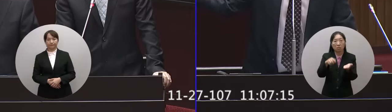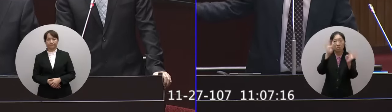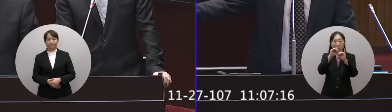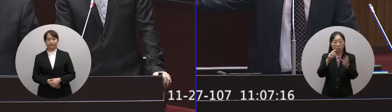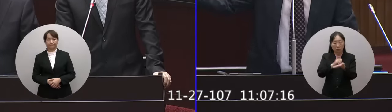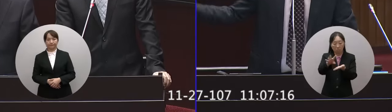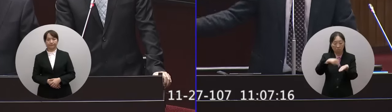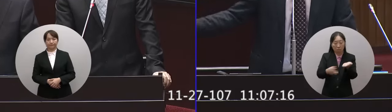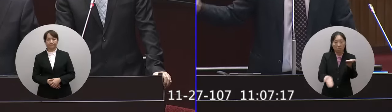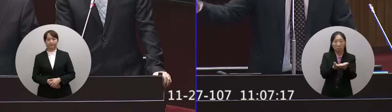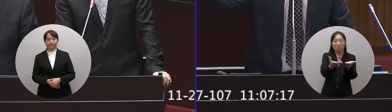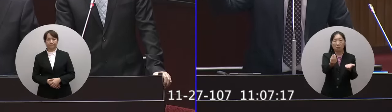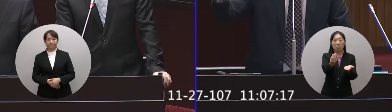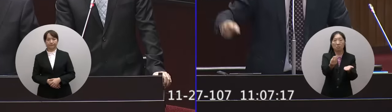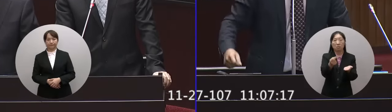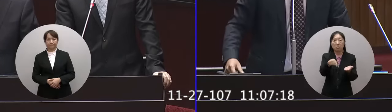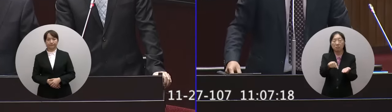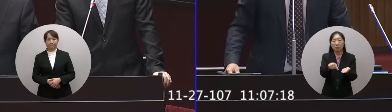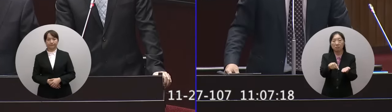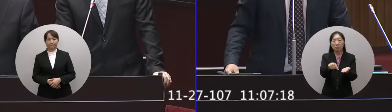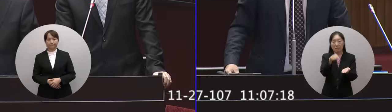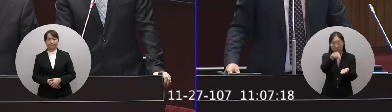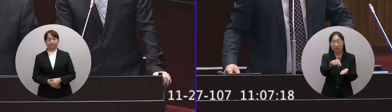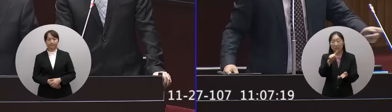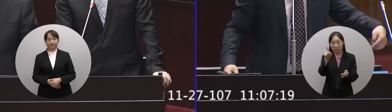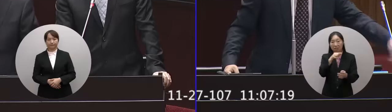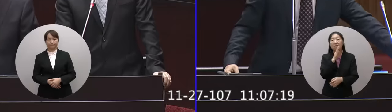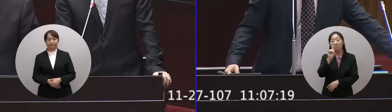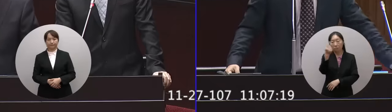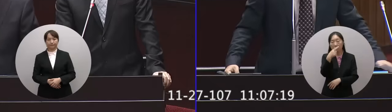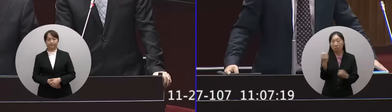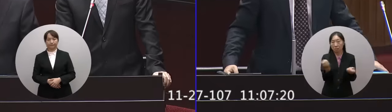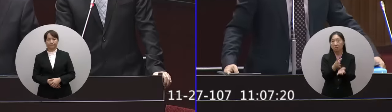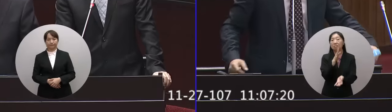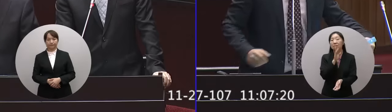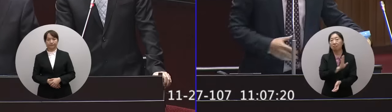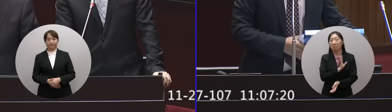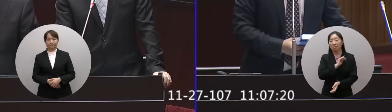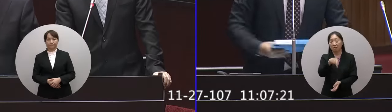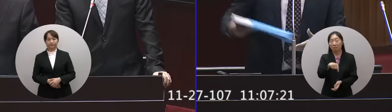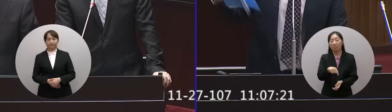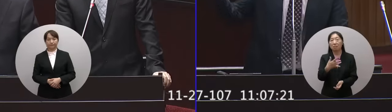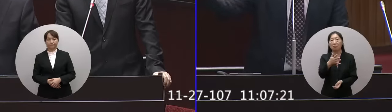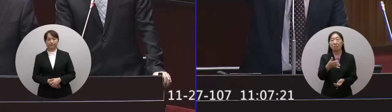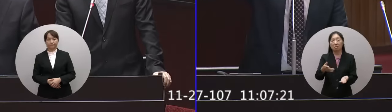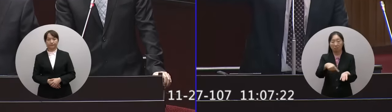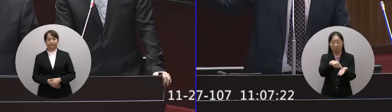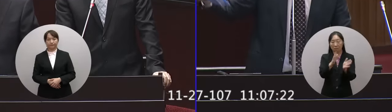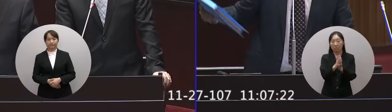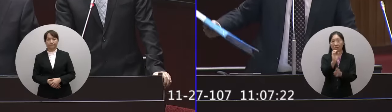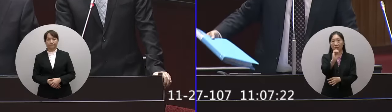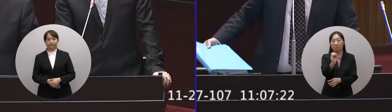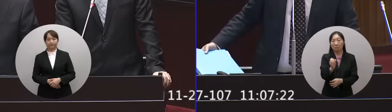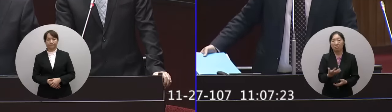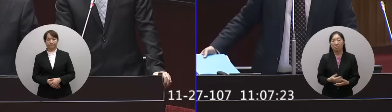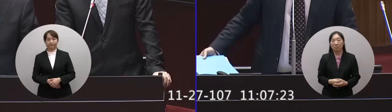這是整個事故發生最核心的起因啊為什麼在調查報告裡只字不提